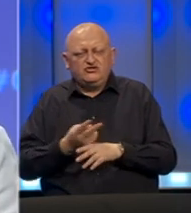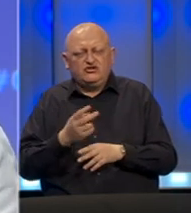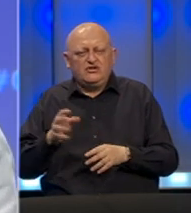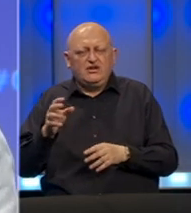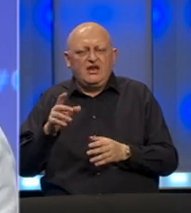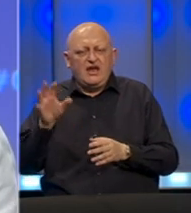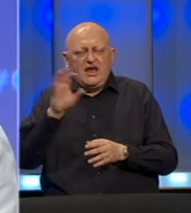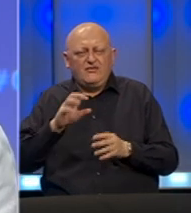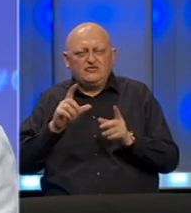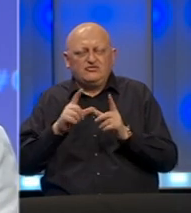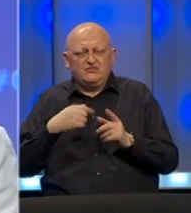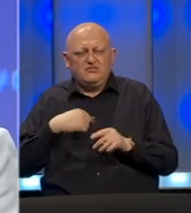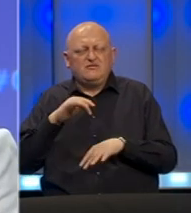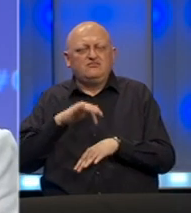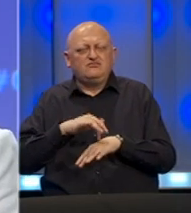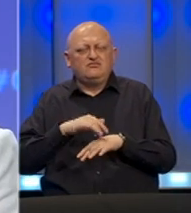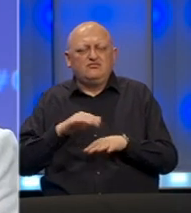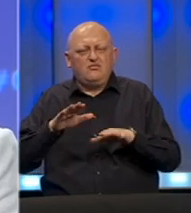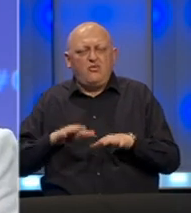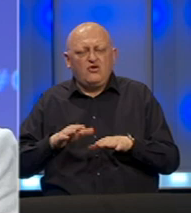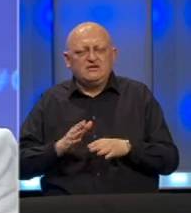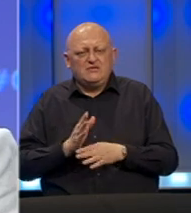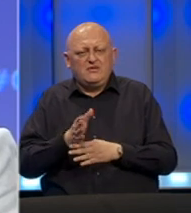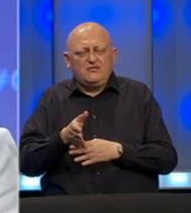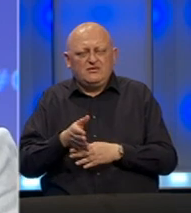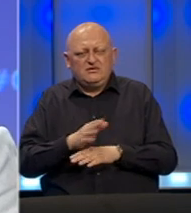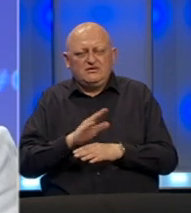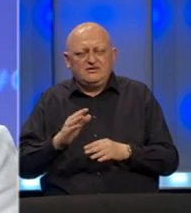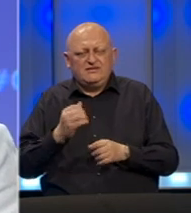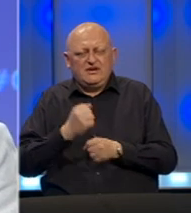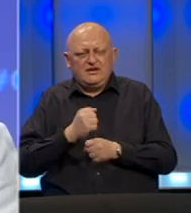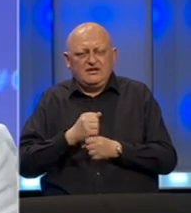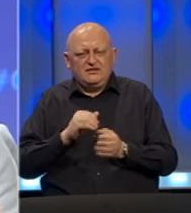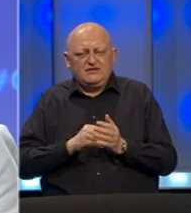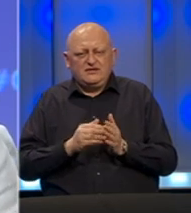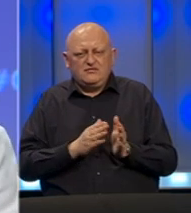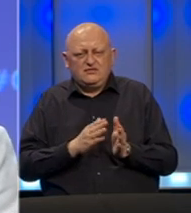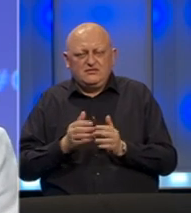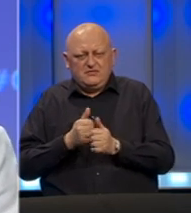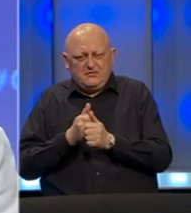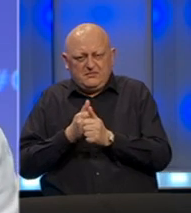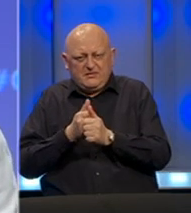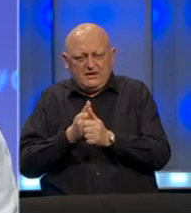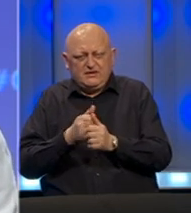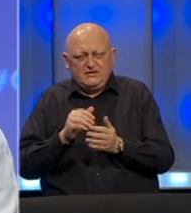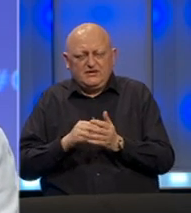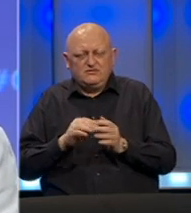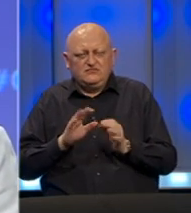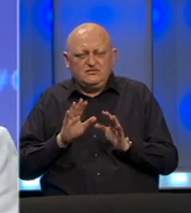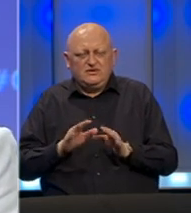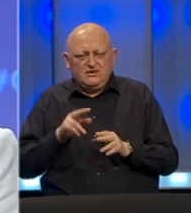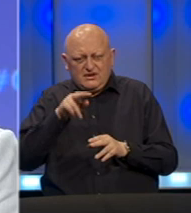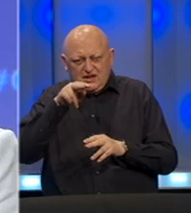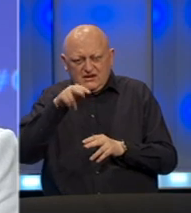Evropske unije. Mi preporučamo postupni pristup. Svako djelovanje treba se kontinuirano pratiti. Treba kontinuirano